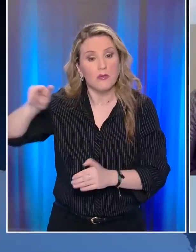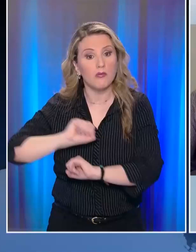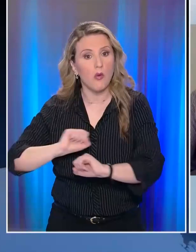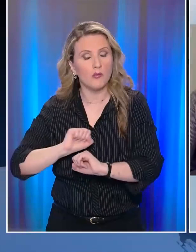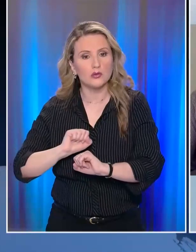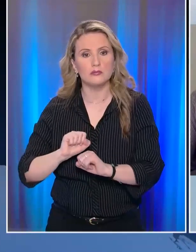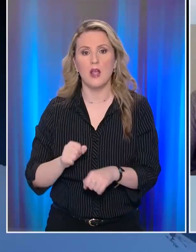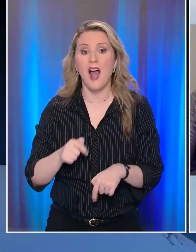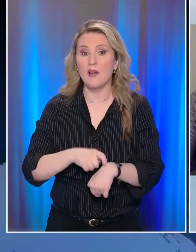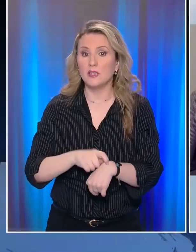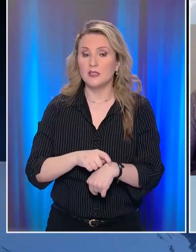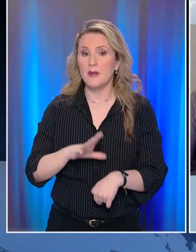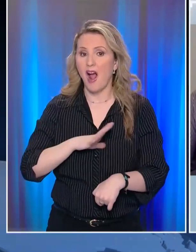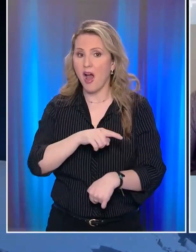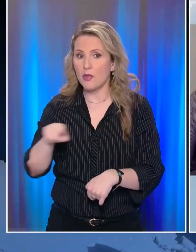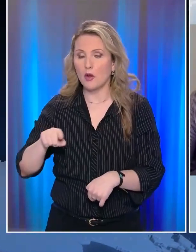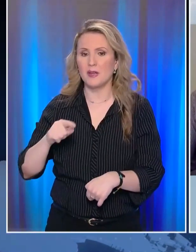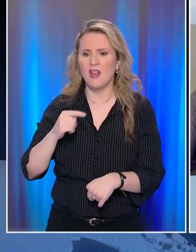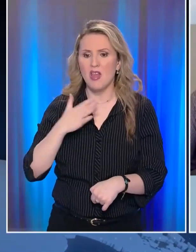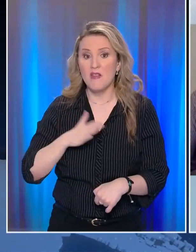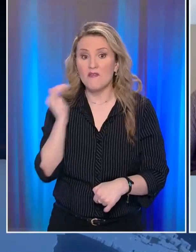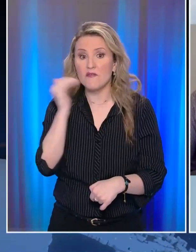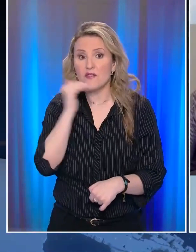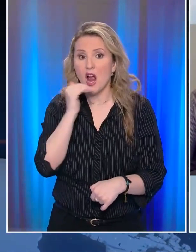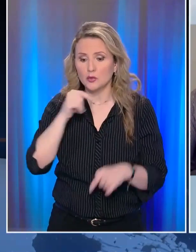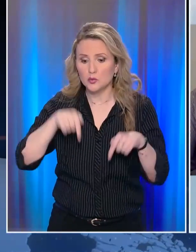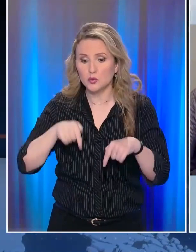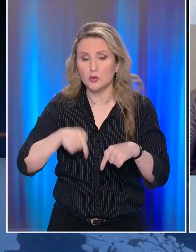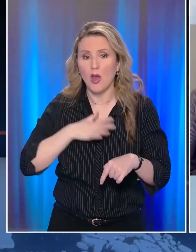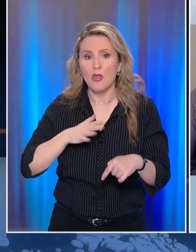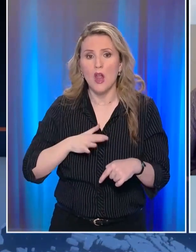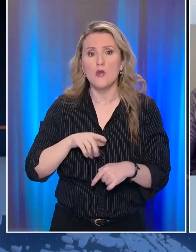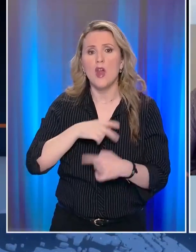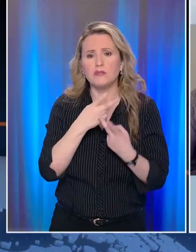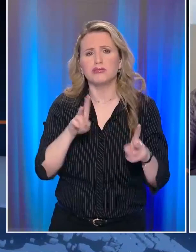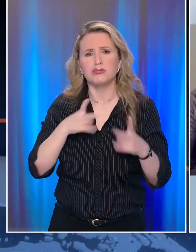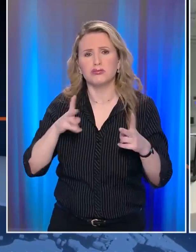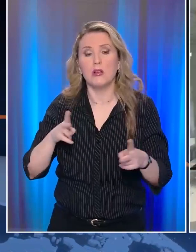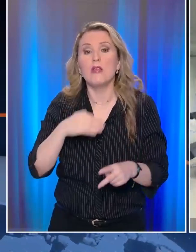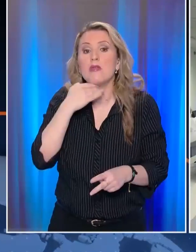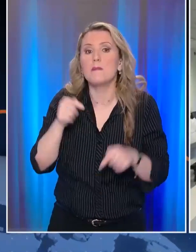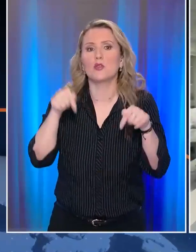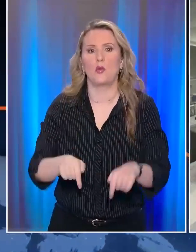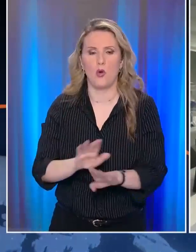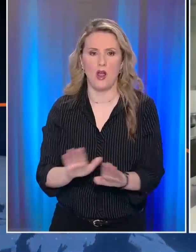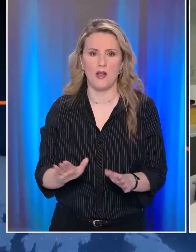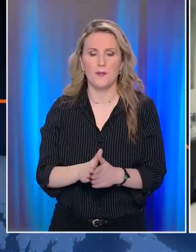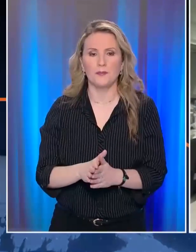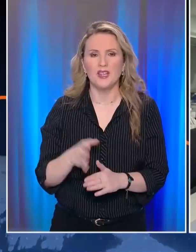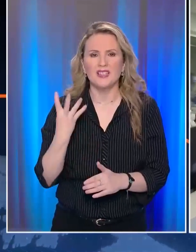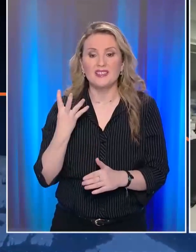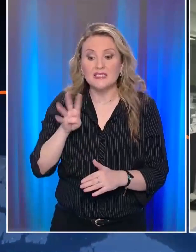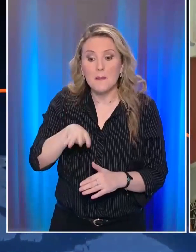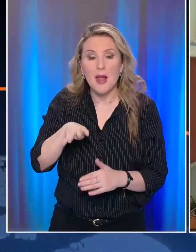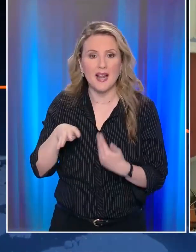εκβιάζουμε την κανονικότητα Δηλαδή θέλουμε σόνι και καλά να μπούμε σε μια κανονικότητα Ενώ δεν υπάρχει και δεν υφίσταται Ήδη πάντως στις τέσσερις